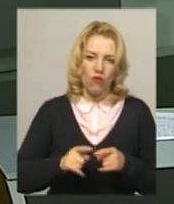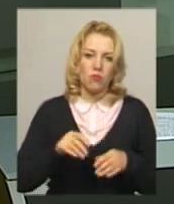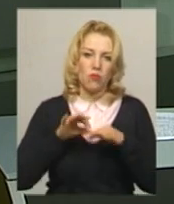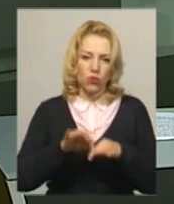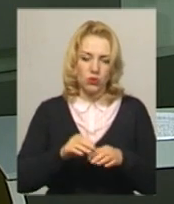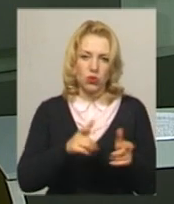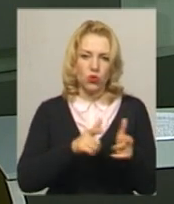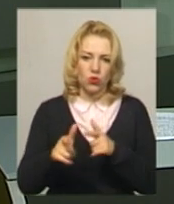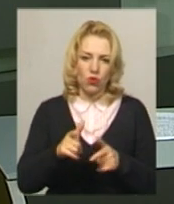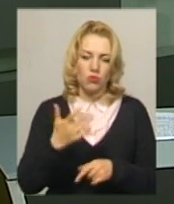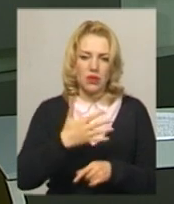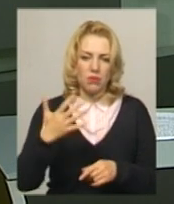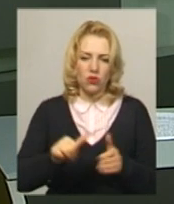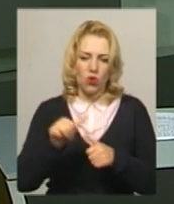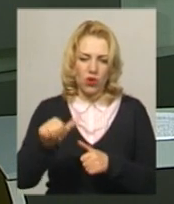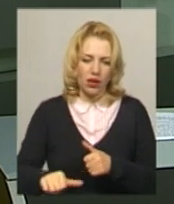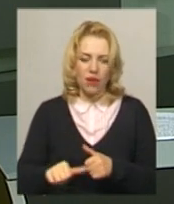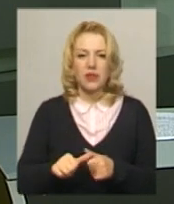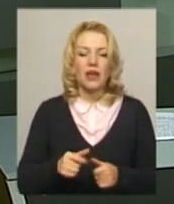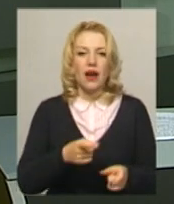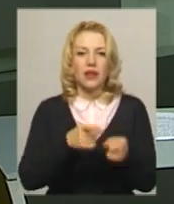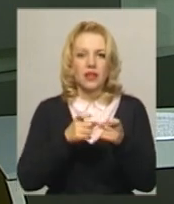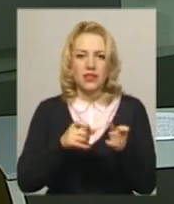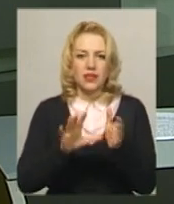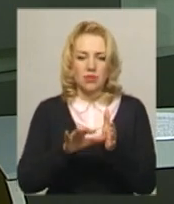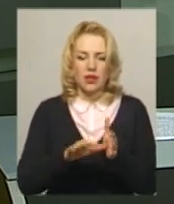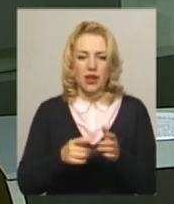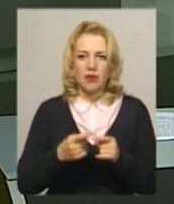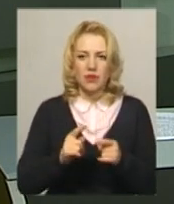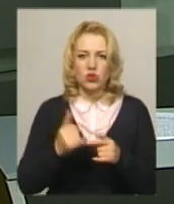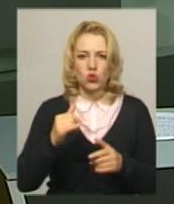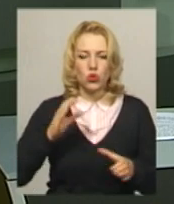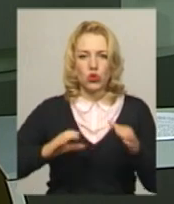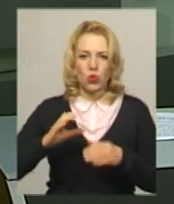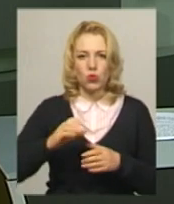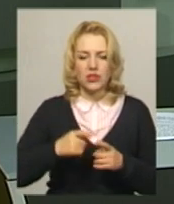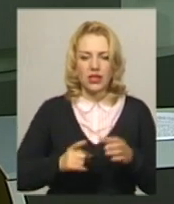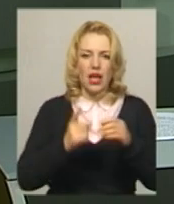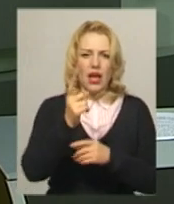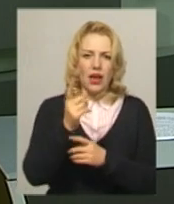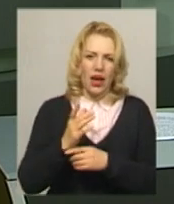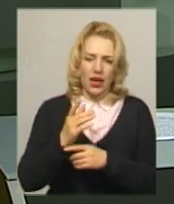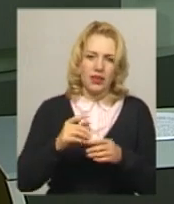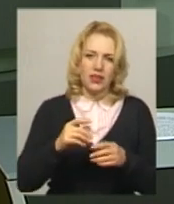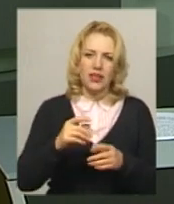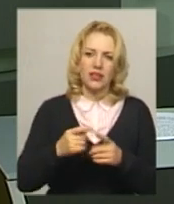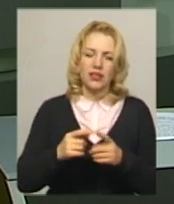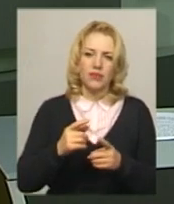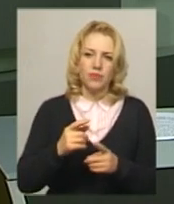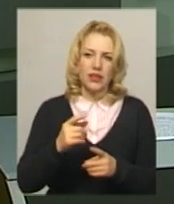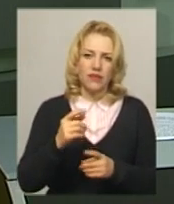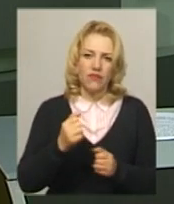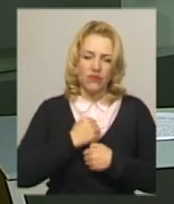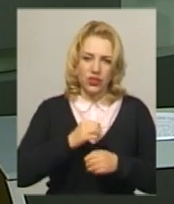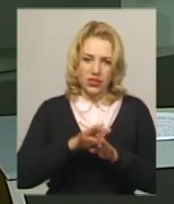окремій артилерійській бригаді «Запорізька-Січ». Сьогодні курсанти факультету ракетних військ та артилерії, серед яких жителі Хмельниччини,